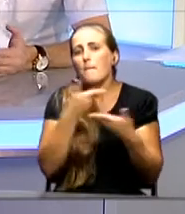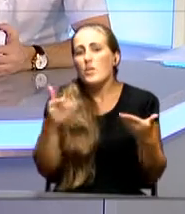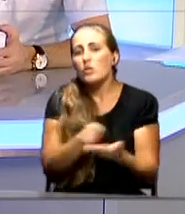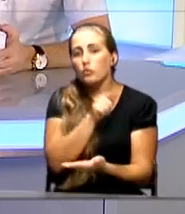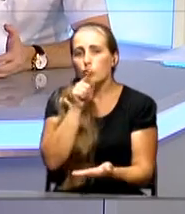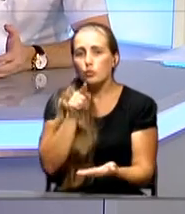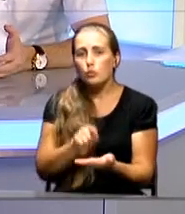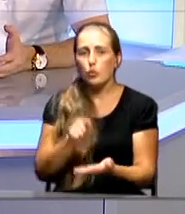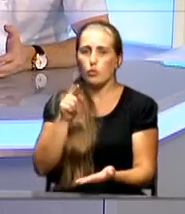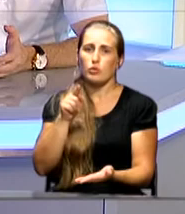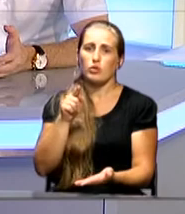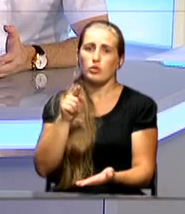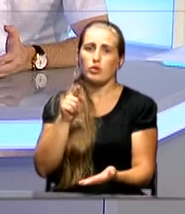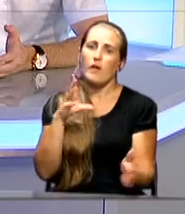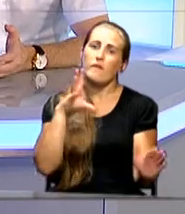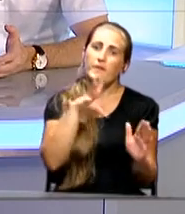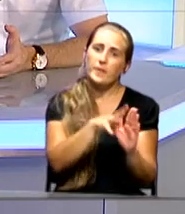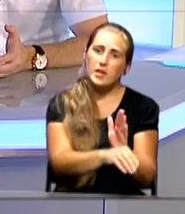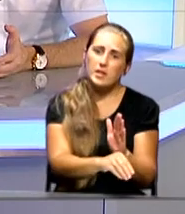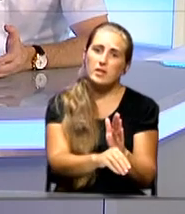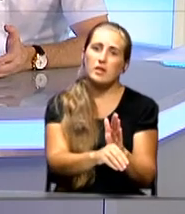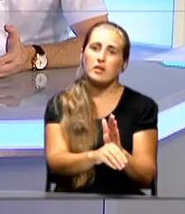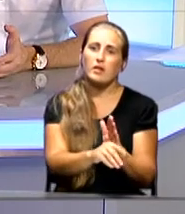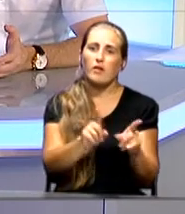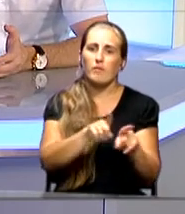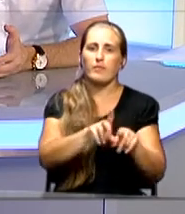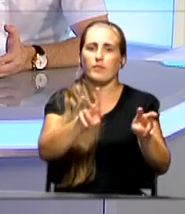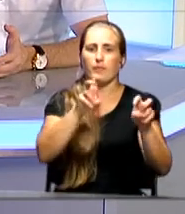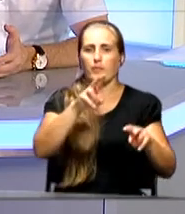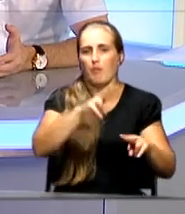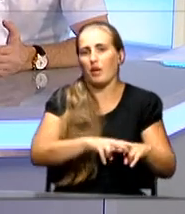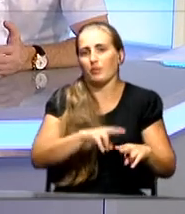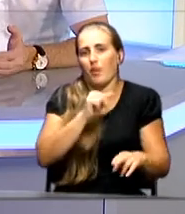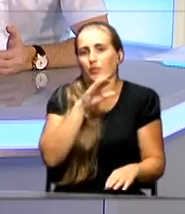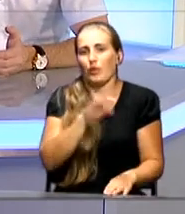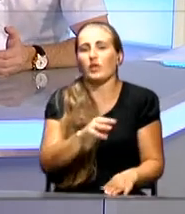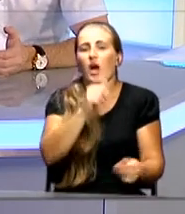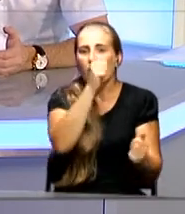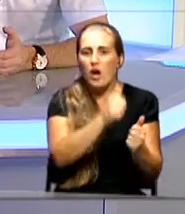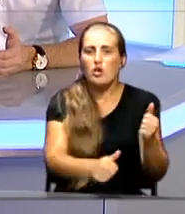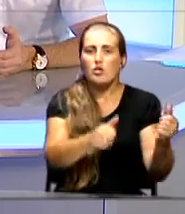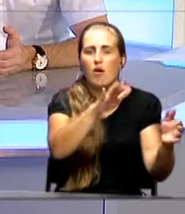внести их в паспорт. То есть на каждый объект должен